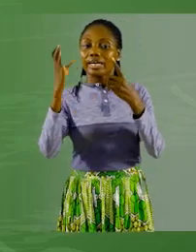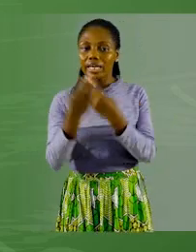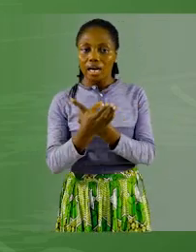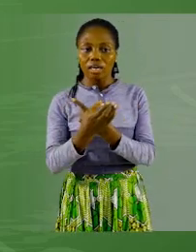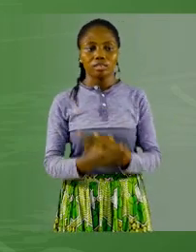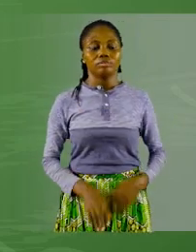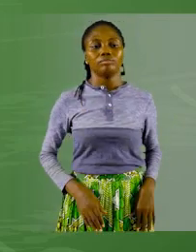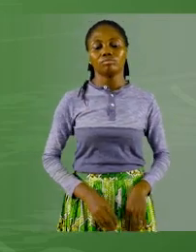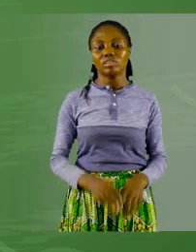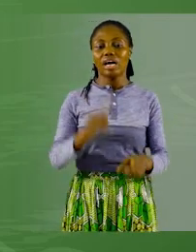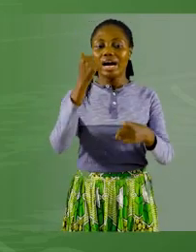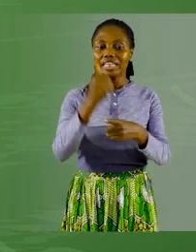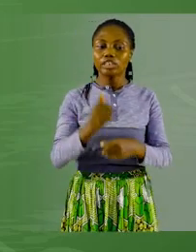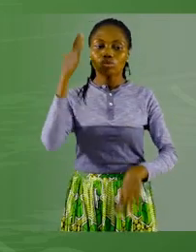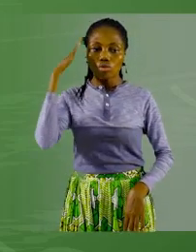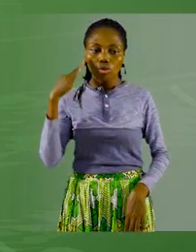couleur ne s'accorde pas.